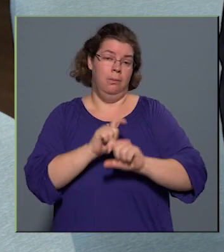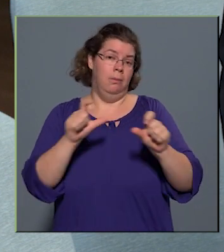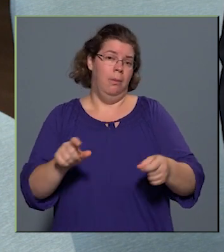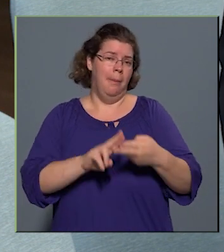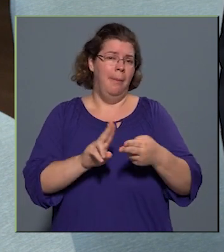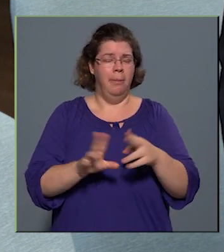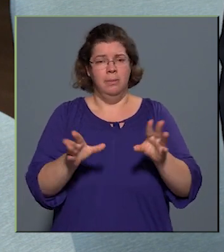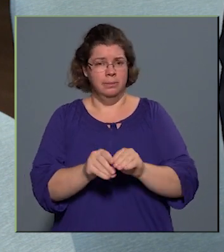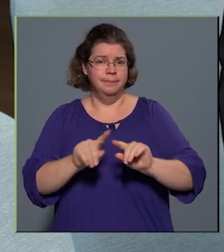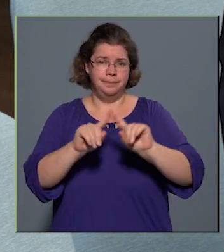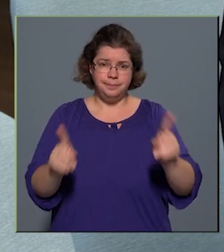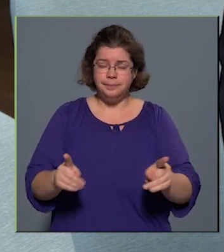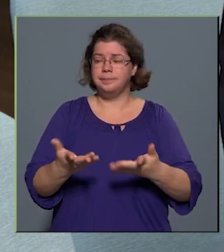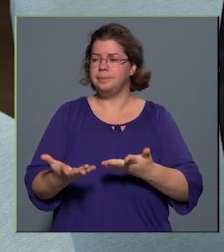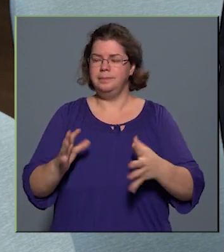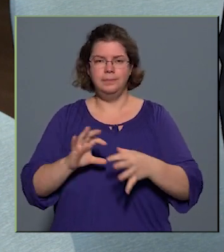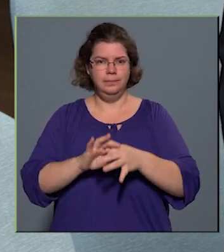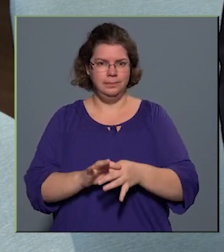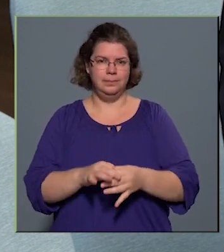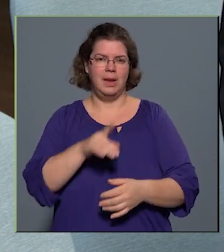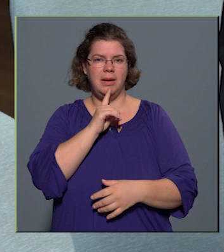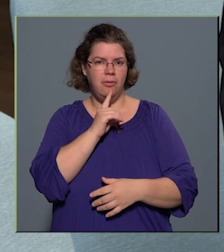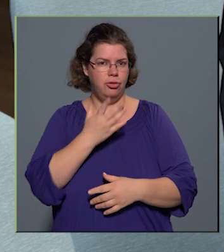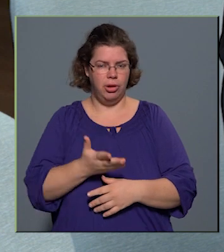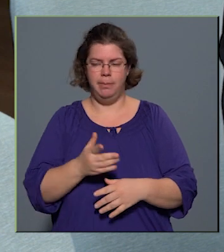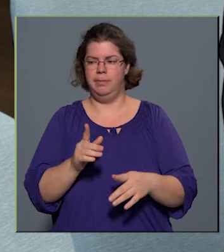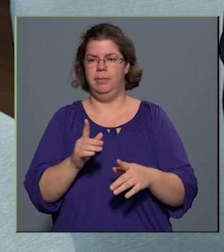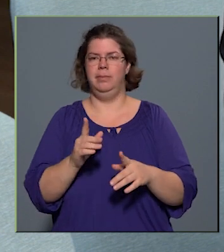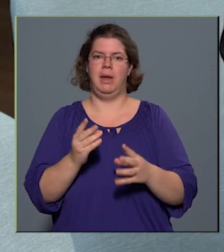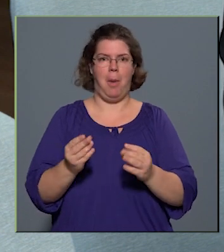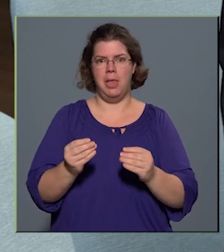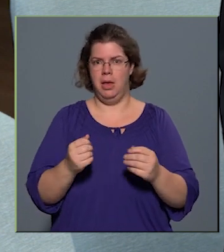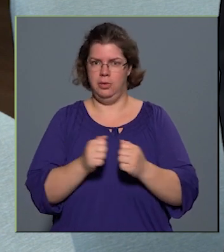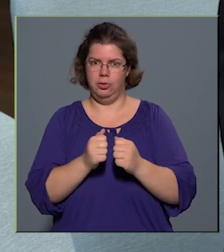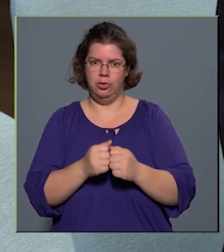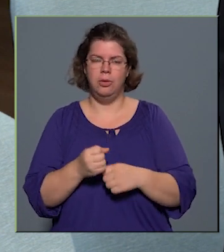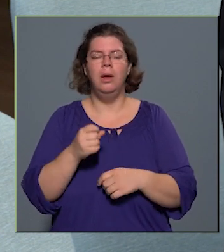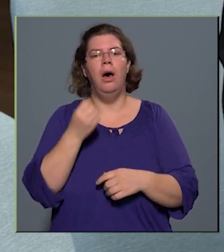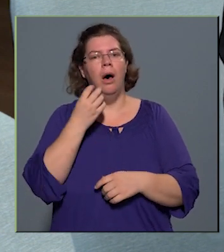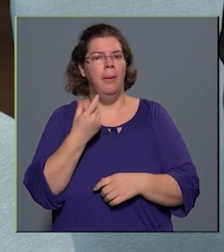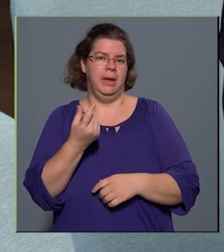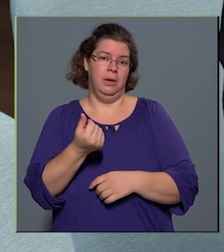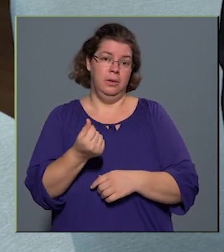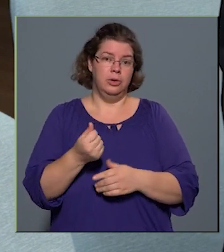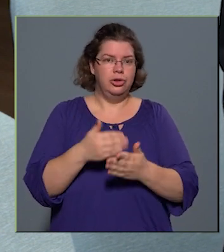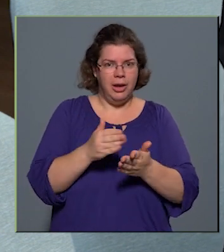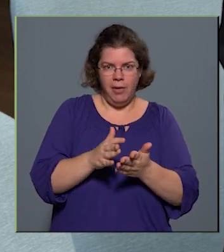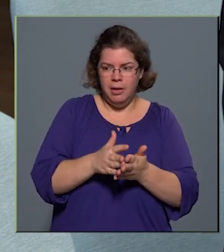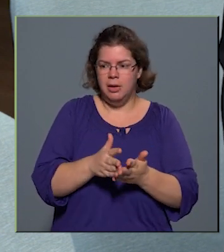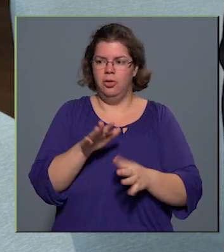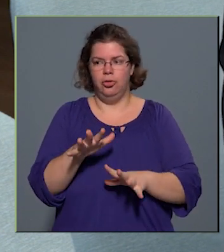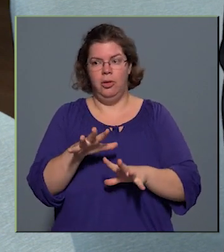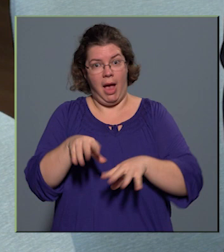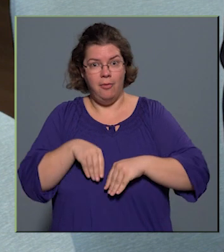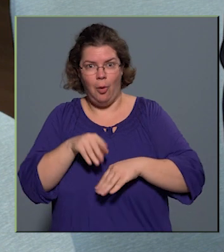más a kapcsolatunk kevesebb, tehát nem annyira szoros itt, amikor a költségvetésünk elfogadásáig vannak